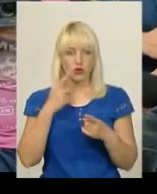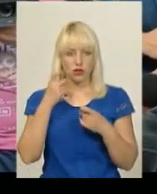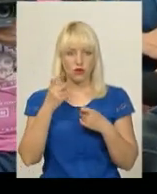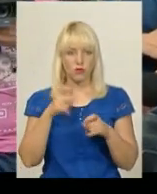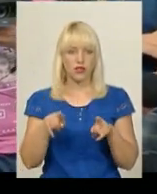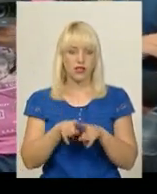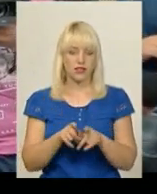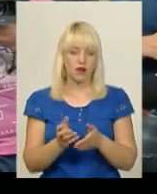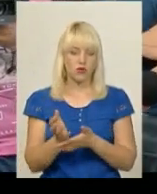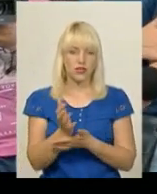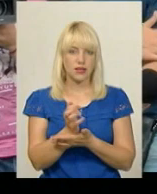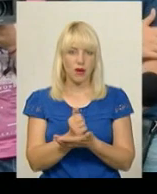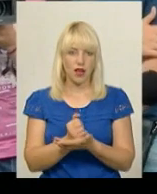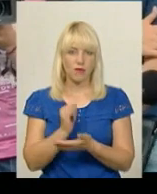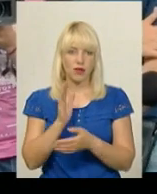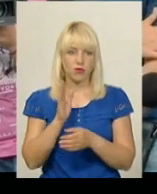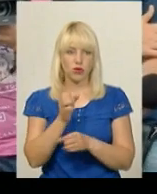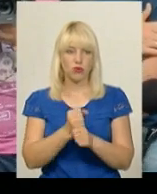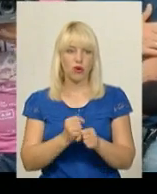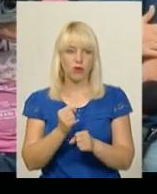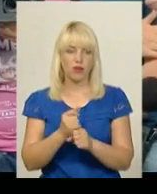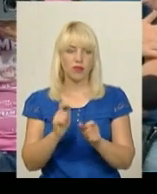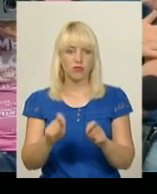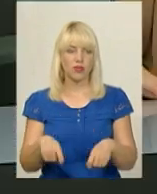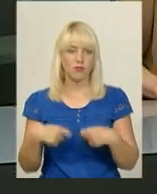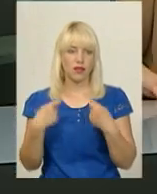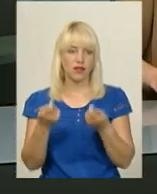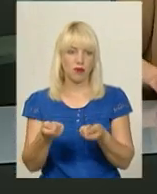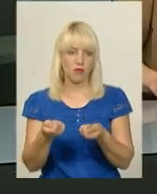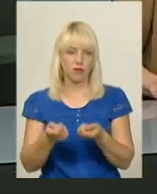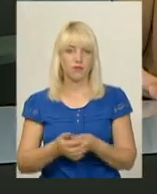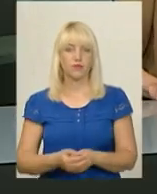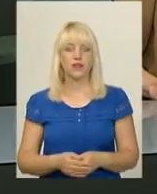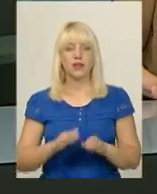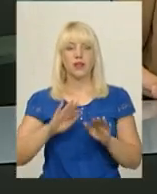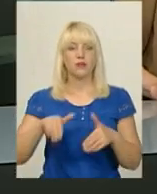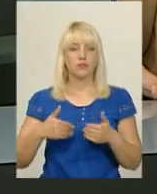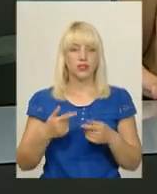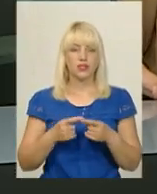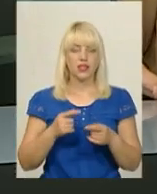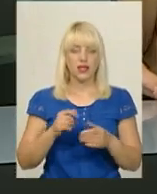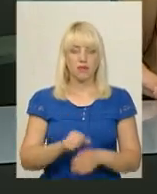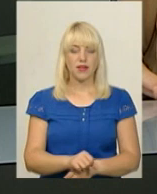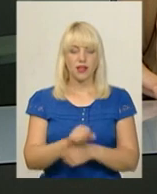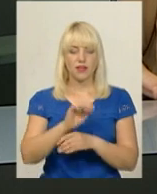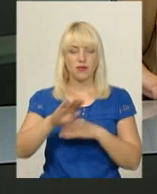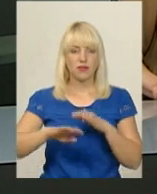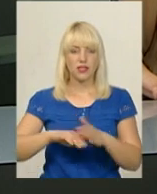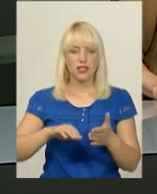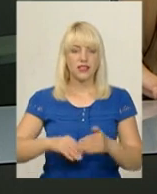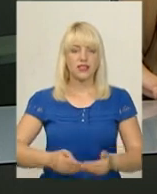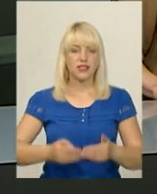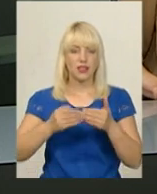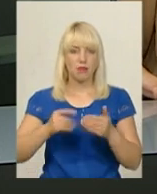так само зберемо і будемо її обробляти і передамо. Після пікету під стінами Хмельницької міської ради